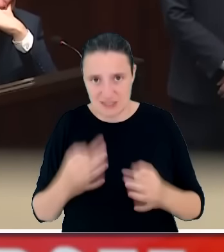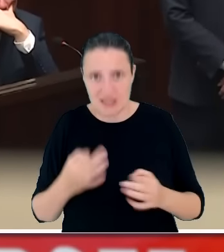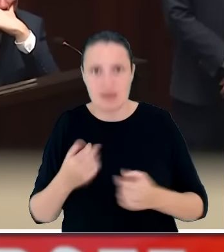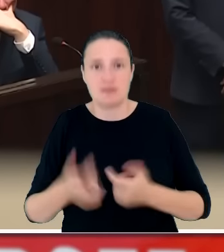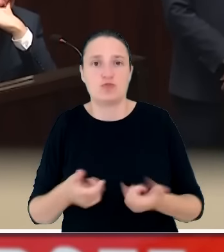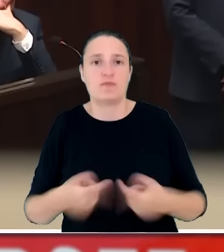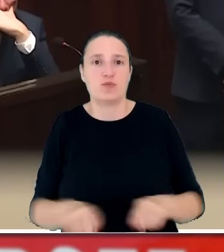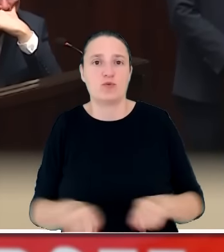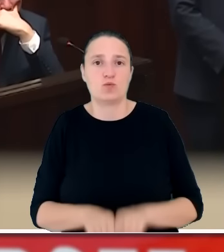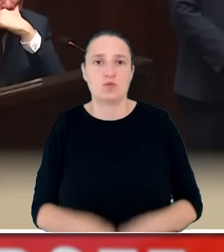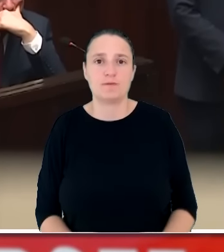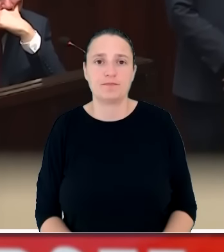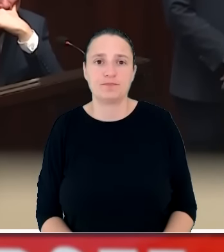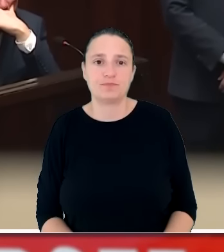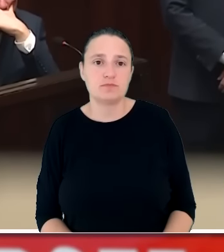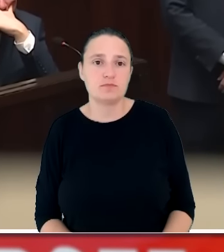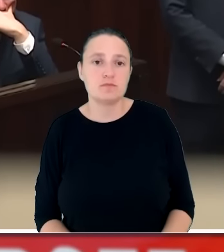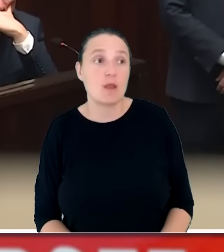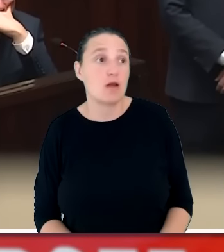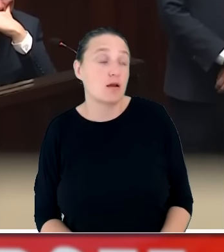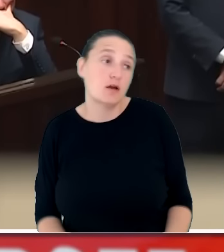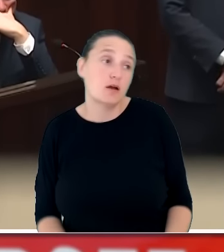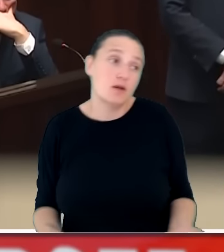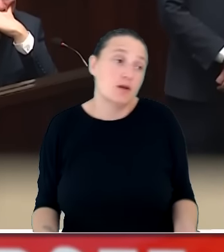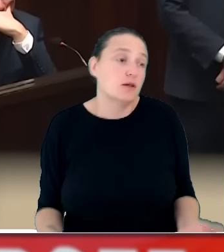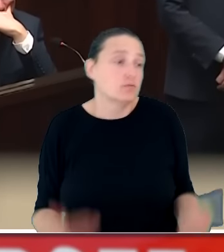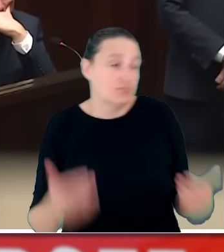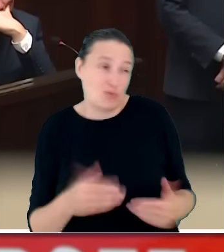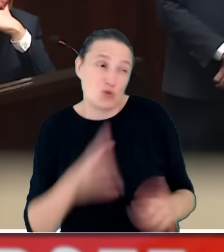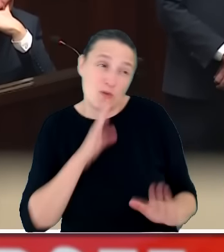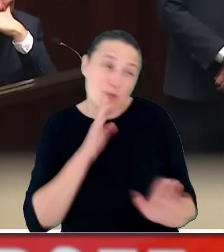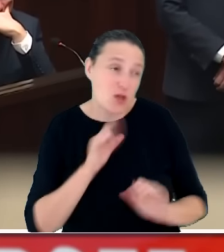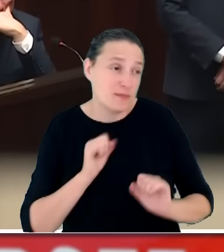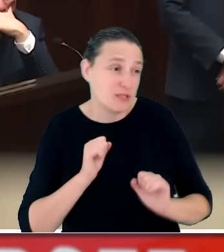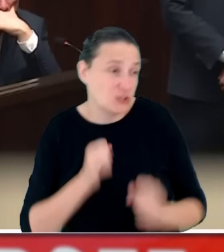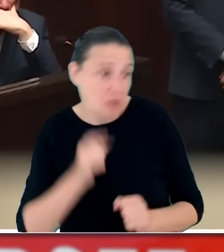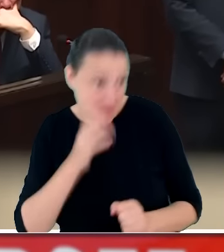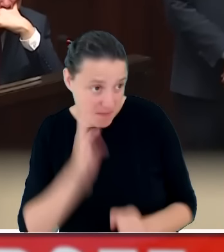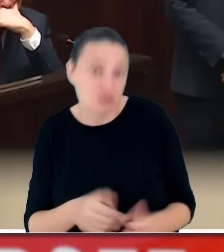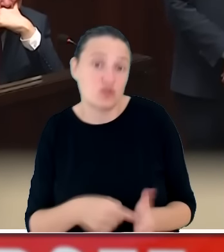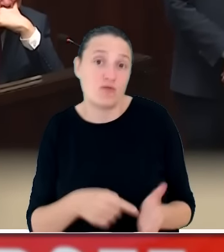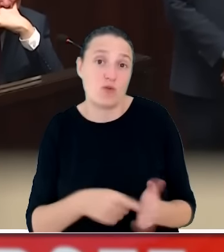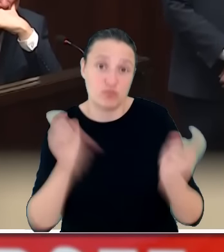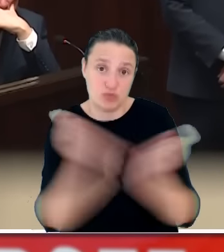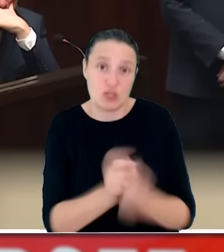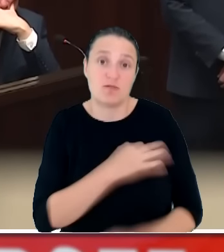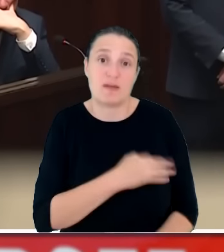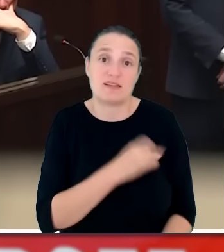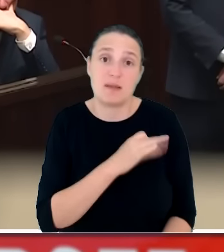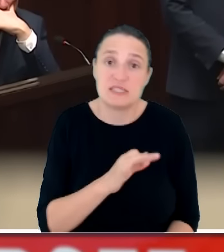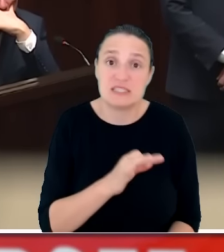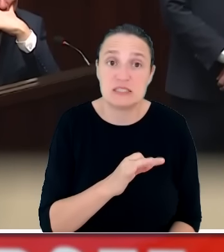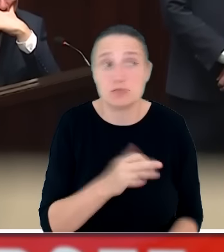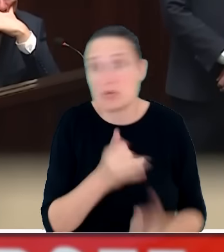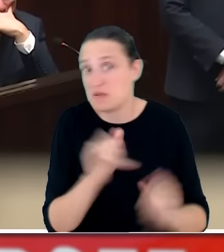tak, że tego rodzaju spektakularne działania będą podejmowane wobec Prawa i Sprawiedliwości, być może także innych